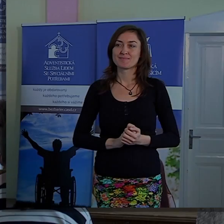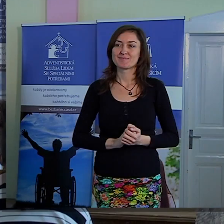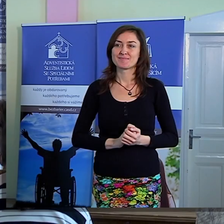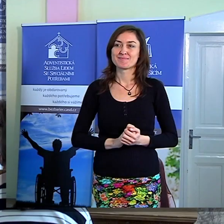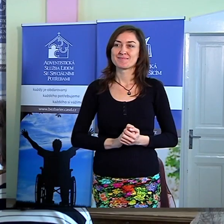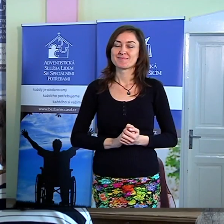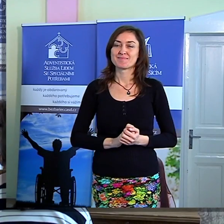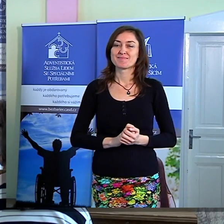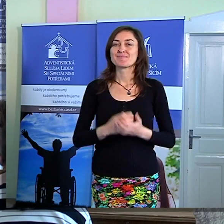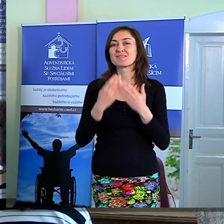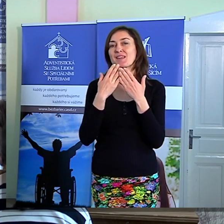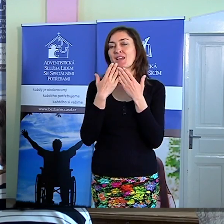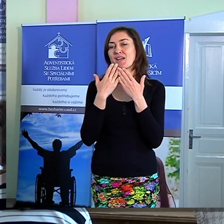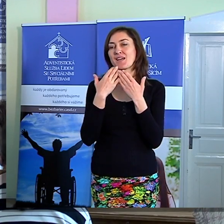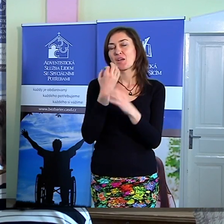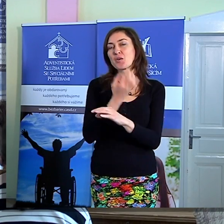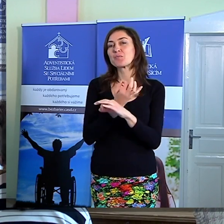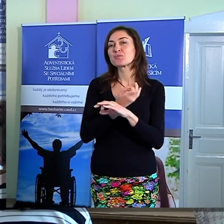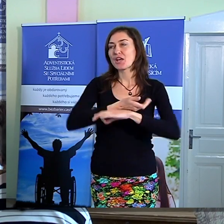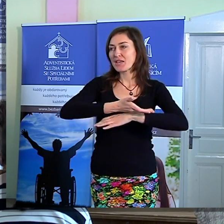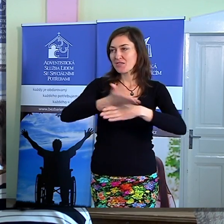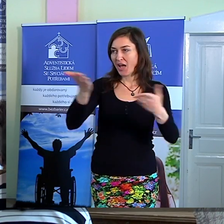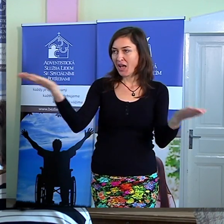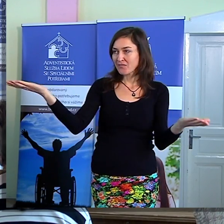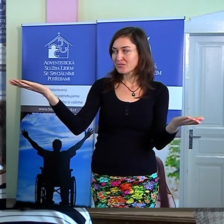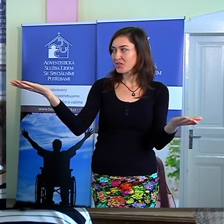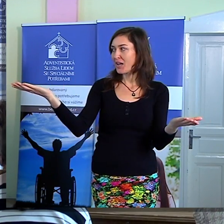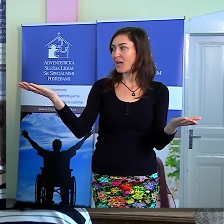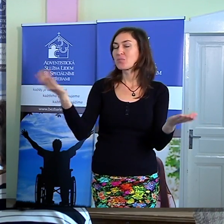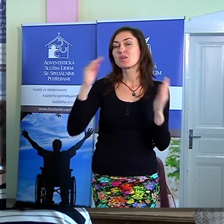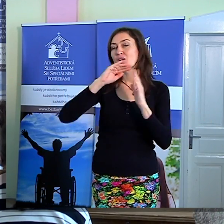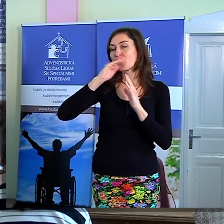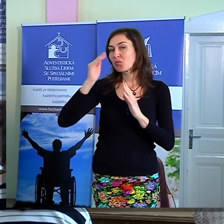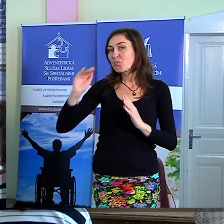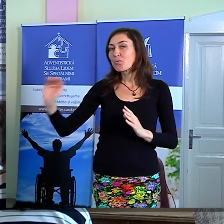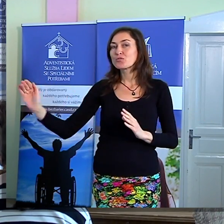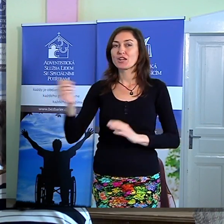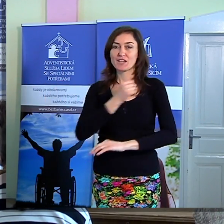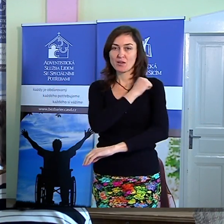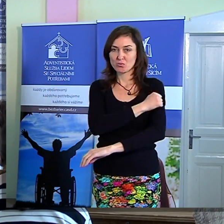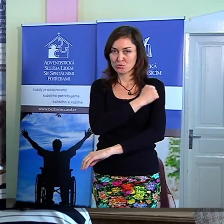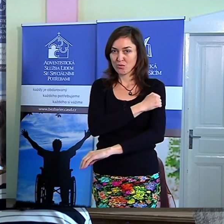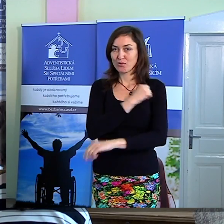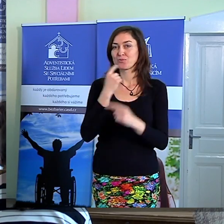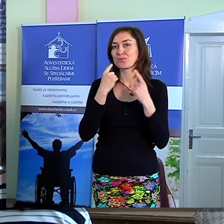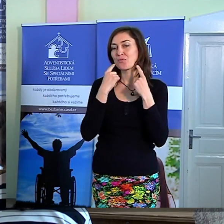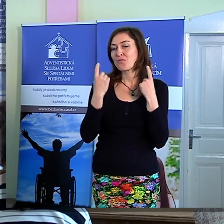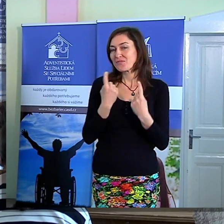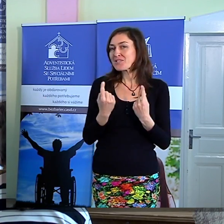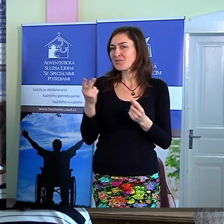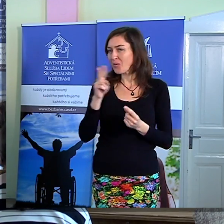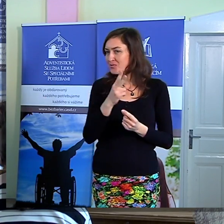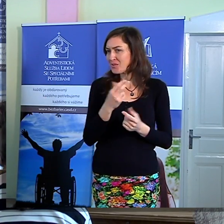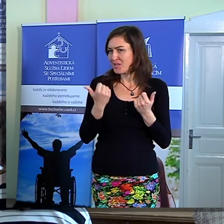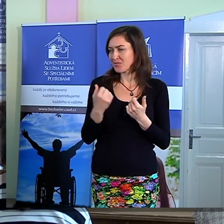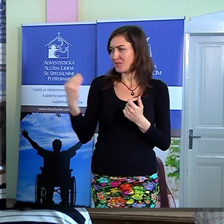Přeji vám všem požehnanou sobotu. Teď zkusím něco a uvidím, jestli je to v pořádku. Teď mě to učila